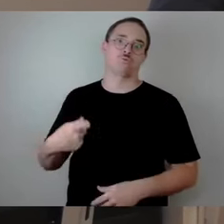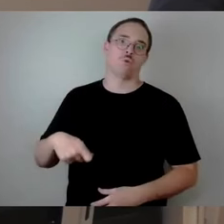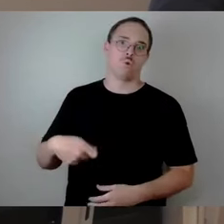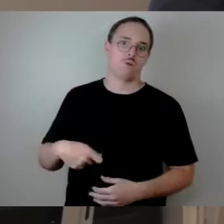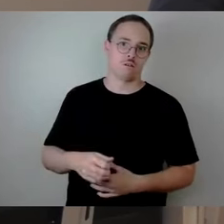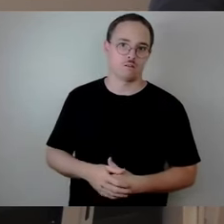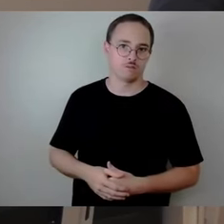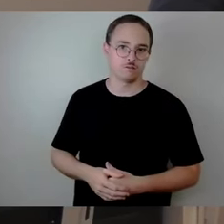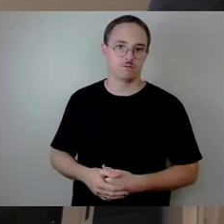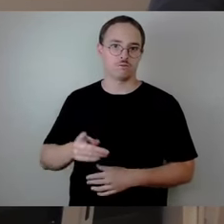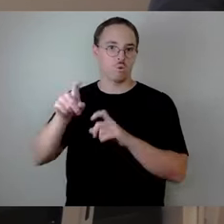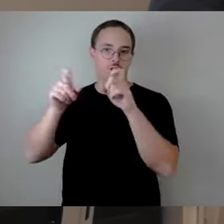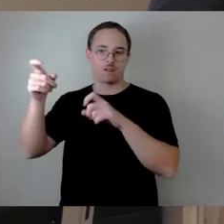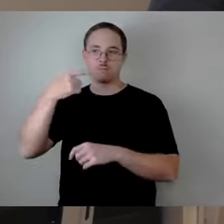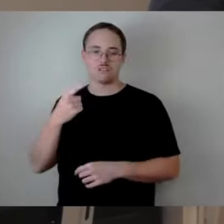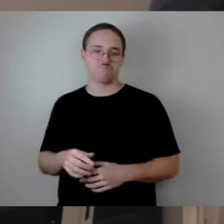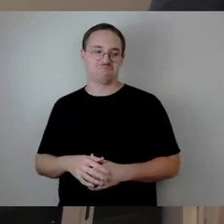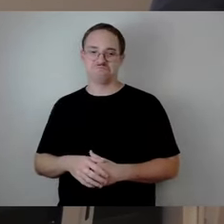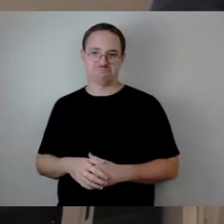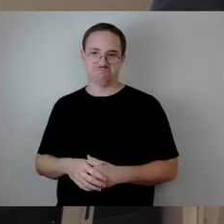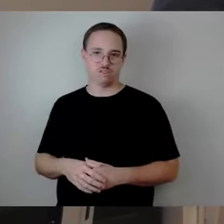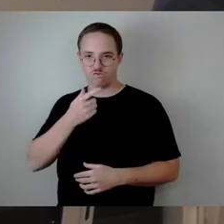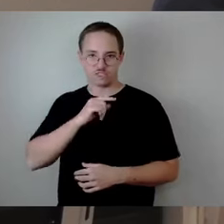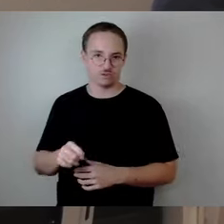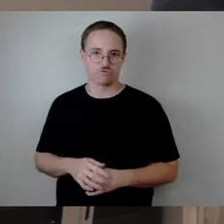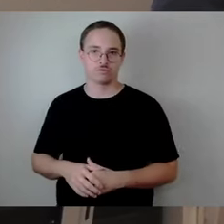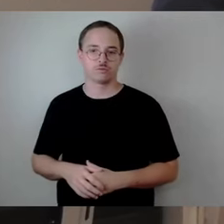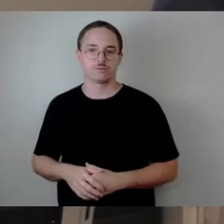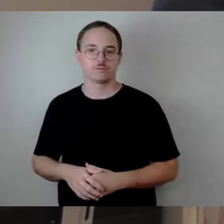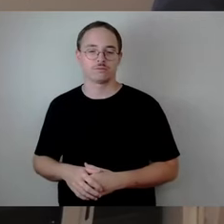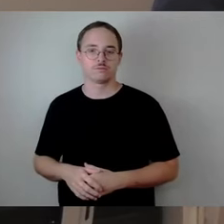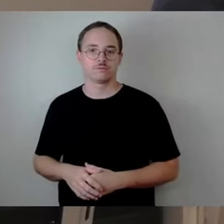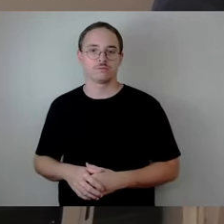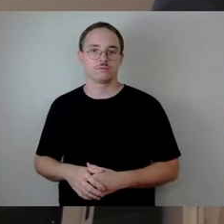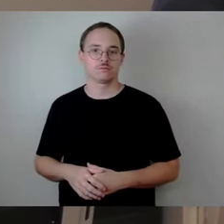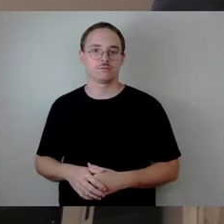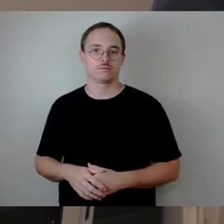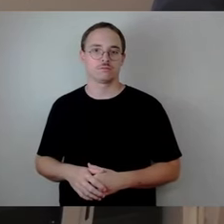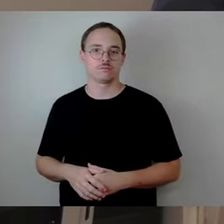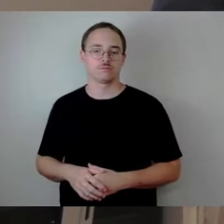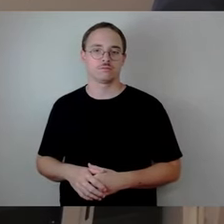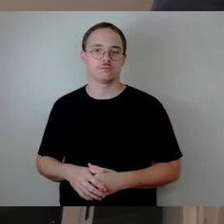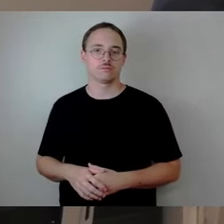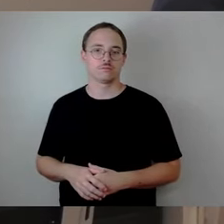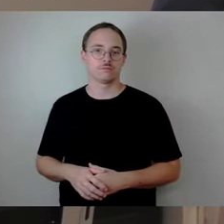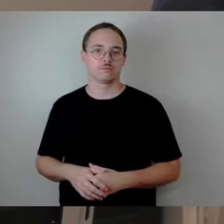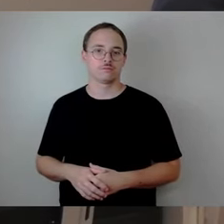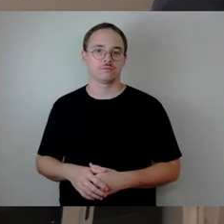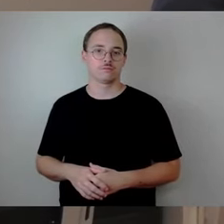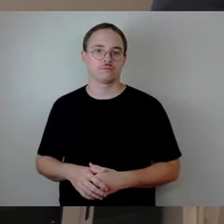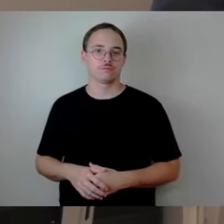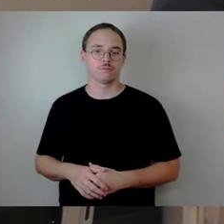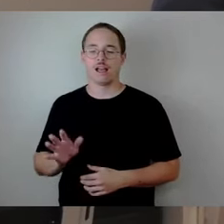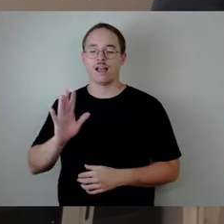die Unternehmen quasi mit an den Tisch bekommen, damit wir sicherstellen, dass es a schnell geht und b am Ende